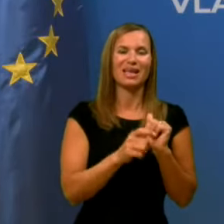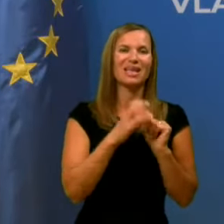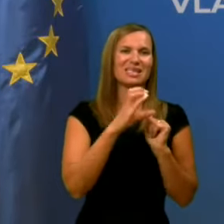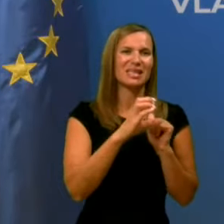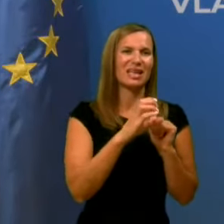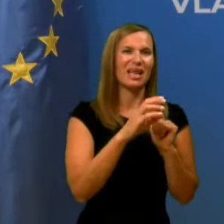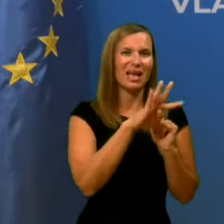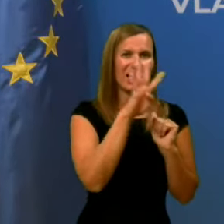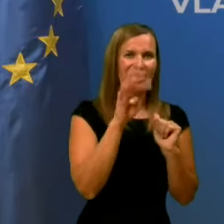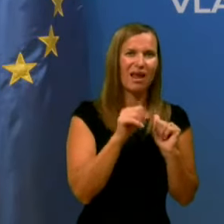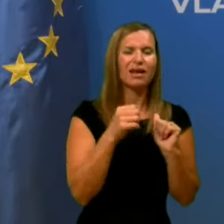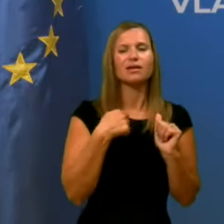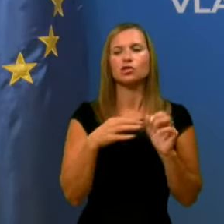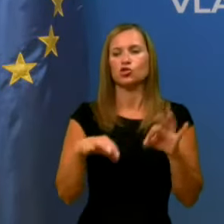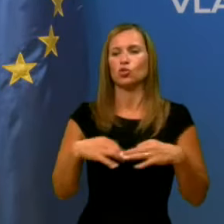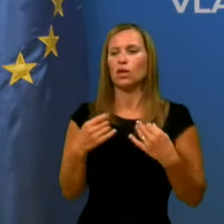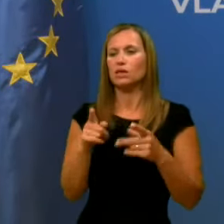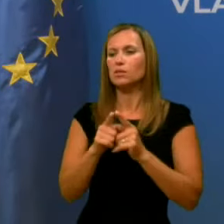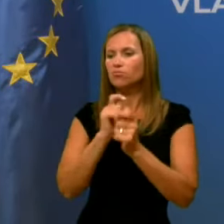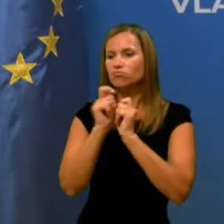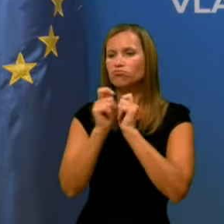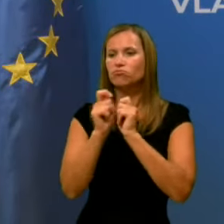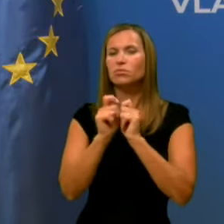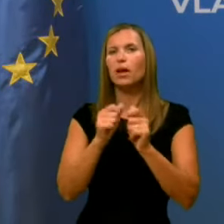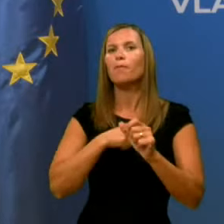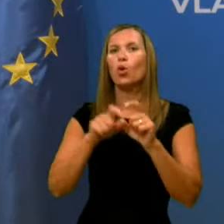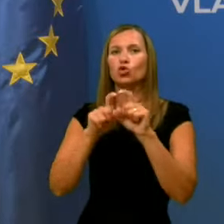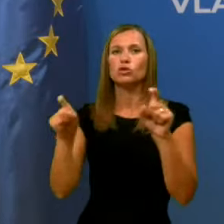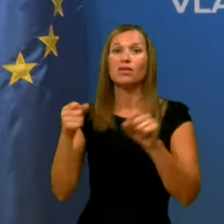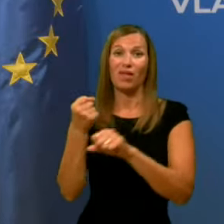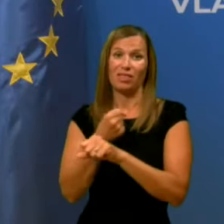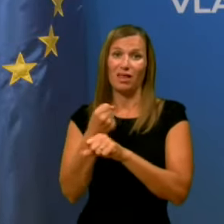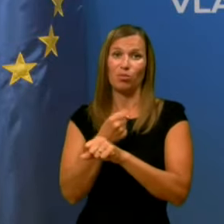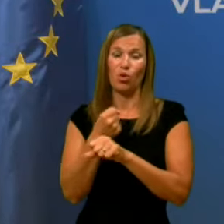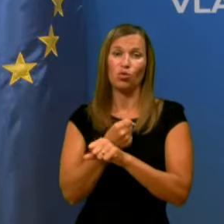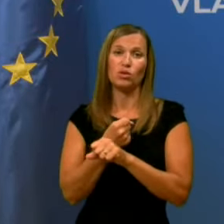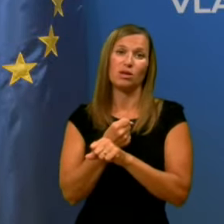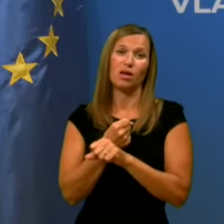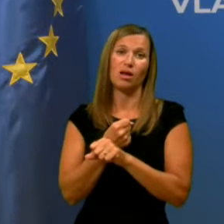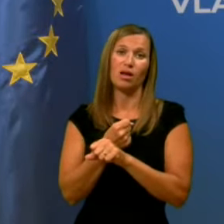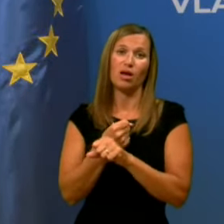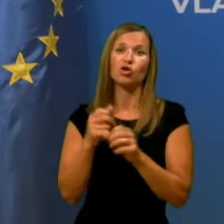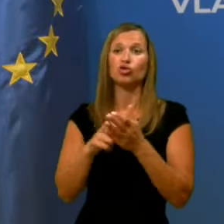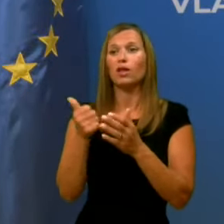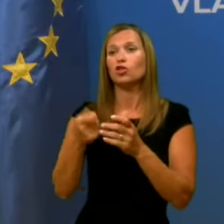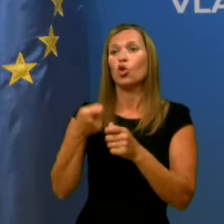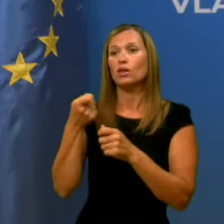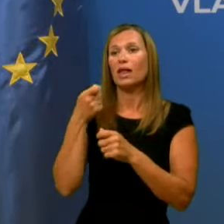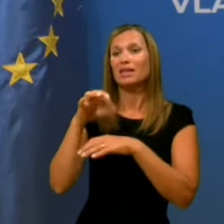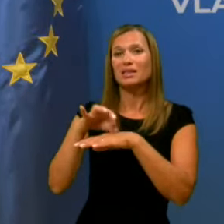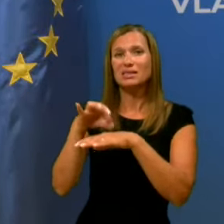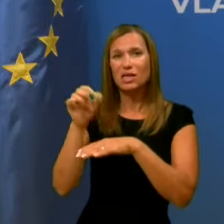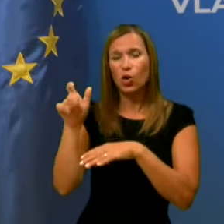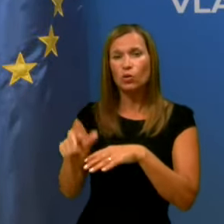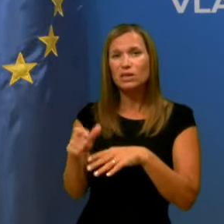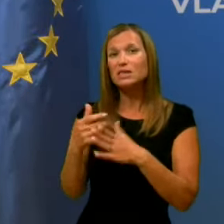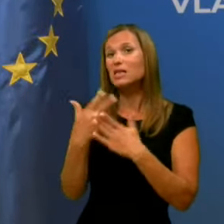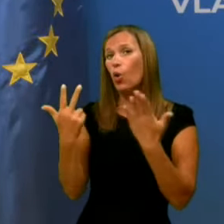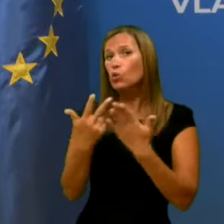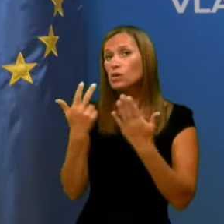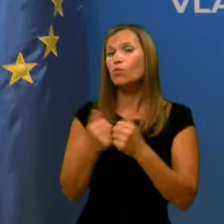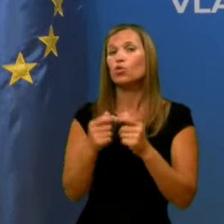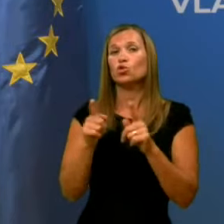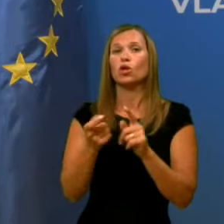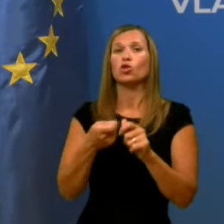sem govoril zjutraj tudi za direktor sobovnišnice v Trbovljah. Dodatno bo zdravnik za 8 or, dodatno bo tudi diplomirana sestra.